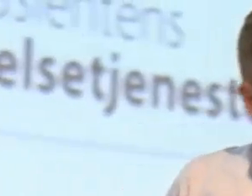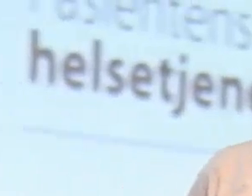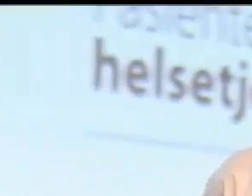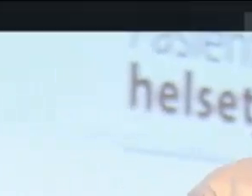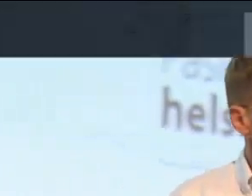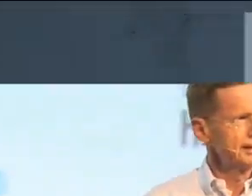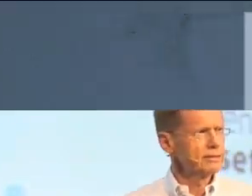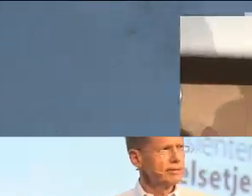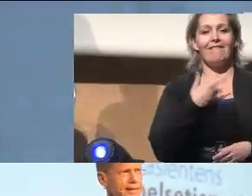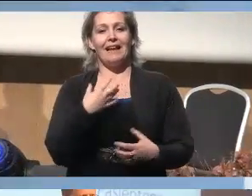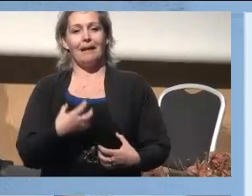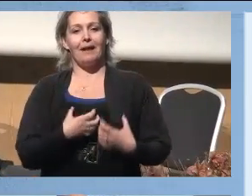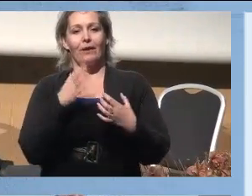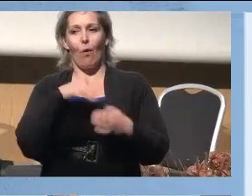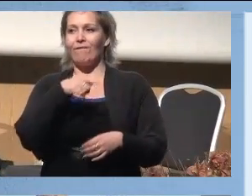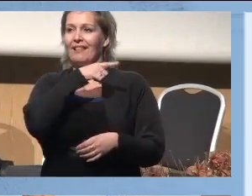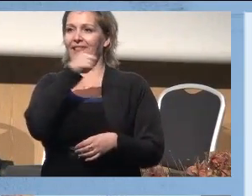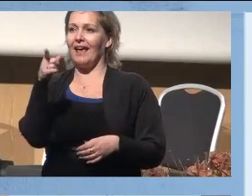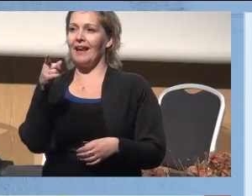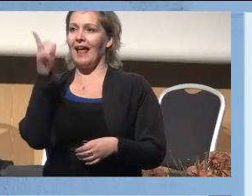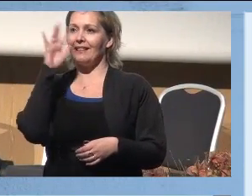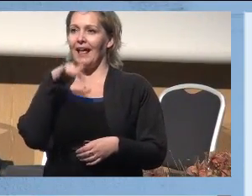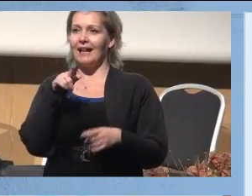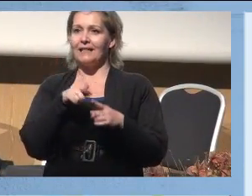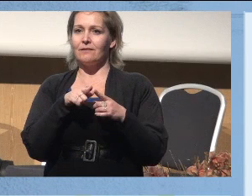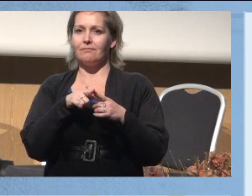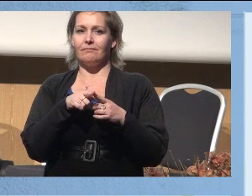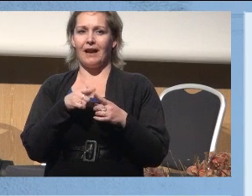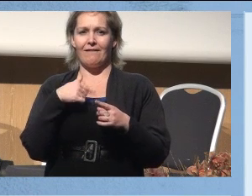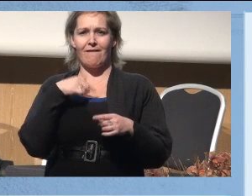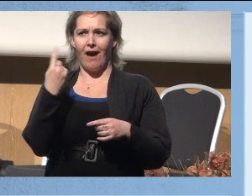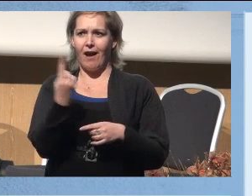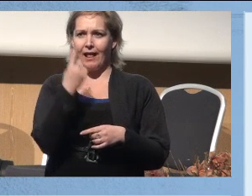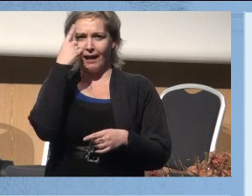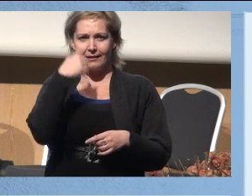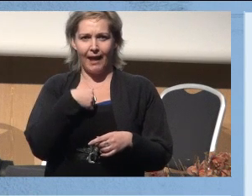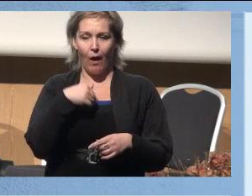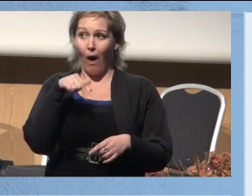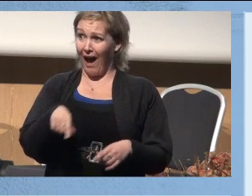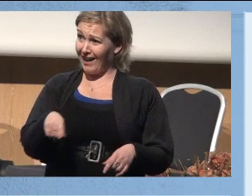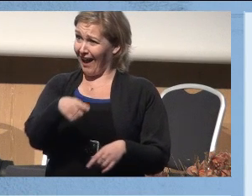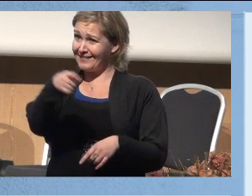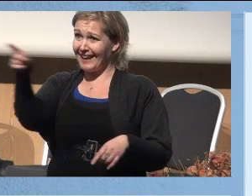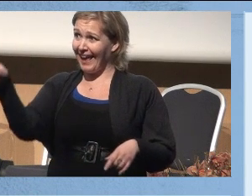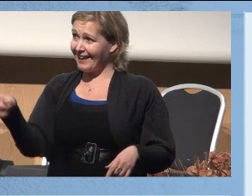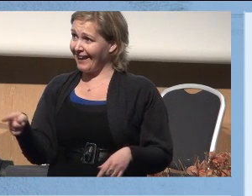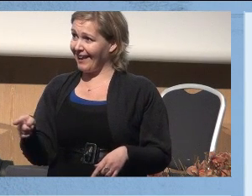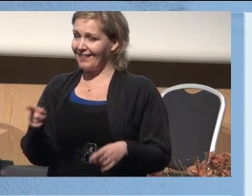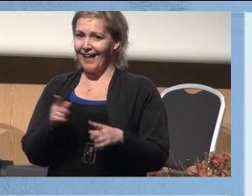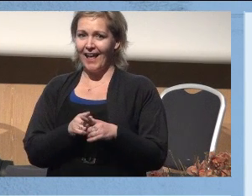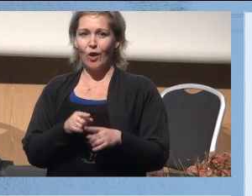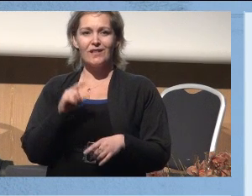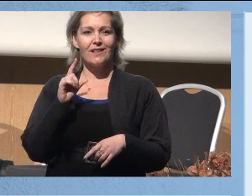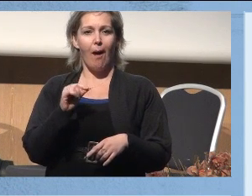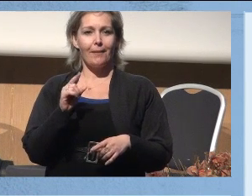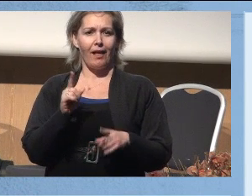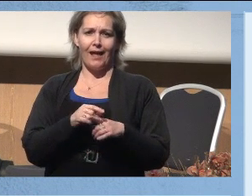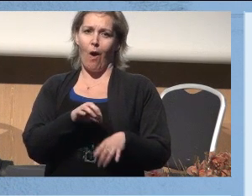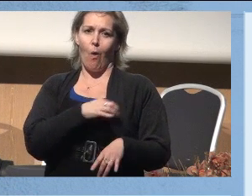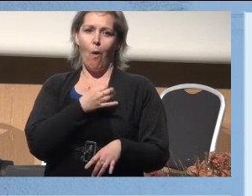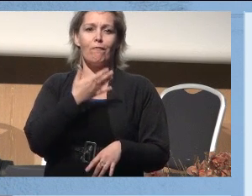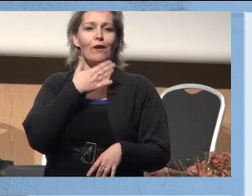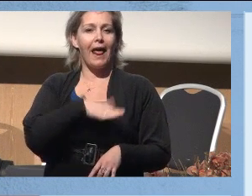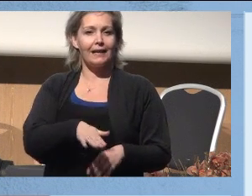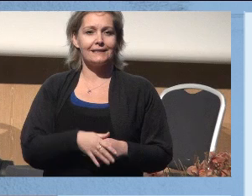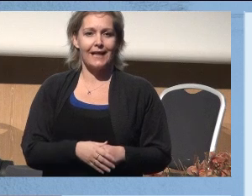Jeg er utrolig imponert over dere. Jeg tenkte ti over fem i dag, da kommer jeg til å være alene her, og her er dere. Det er stamina, og det er flott, og det gir håp for